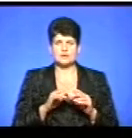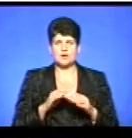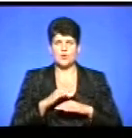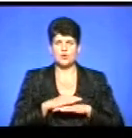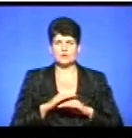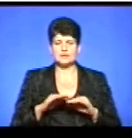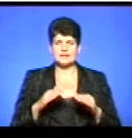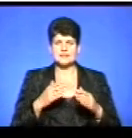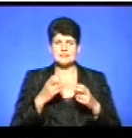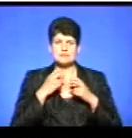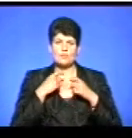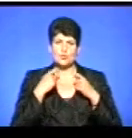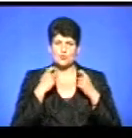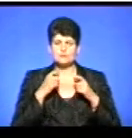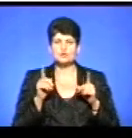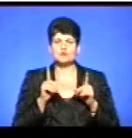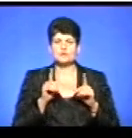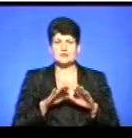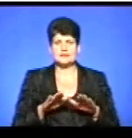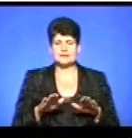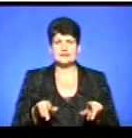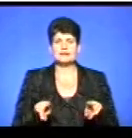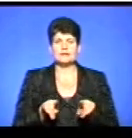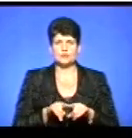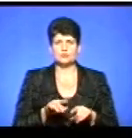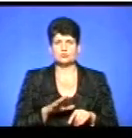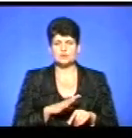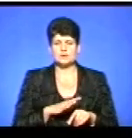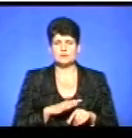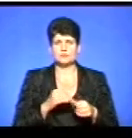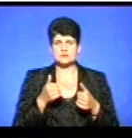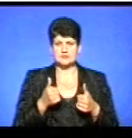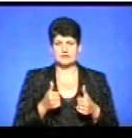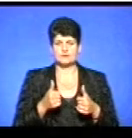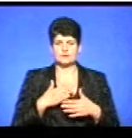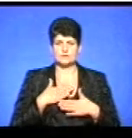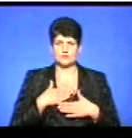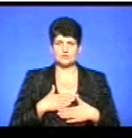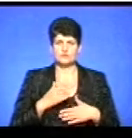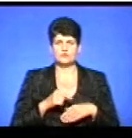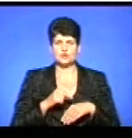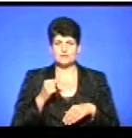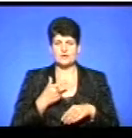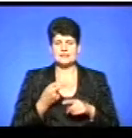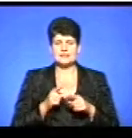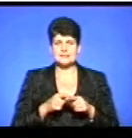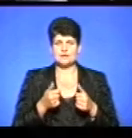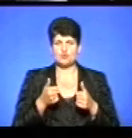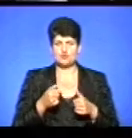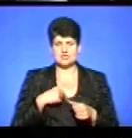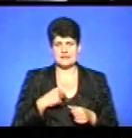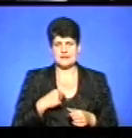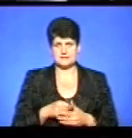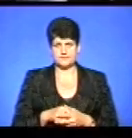з посмішками. І щоб діти також були позитивно налаштовані, відчуваючи цей хороший настрій педагоги.